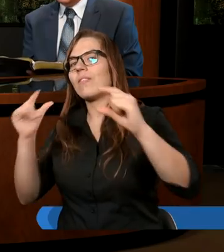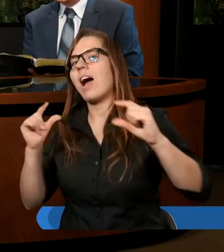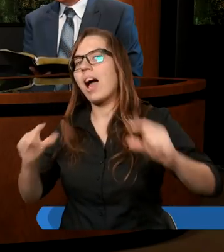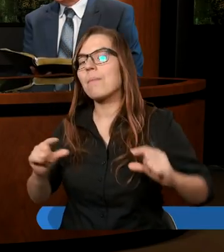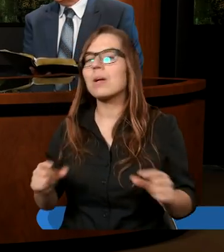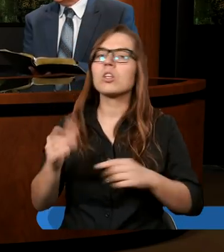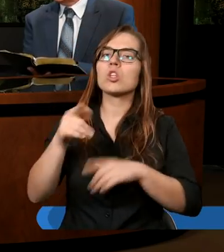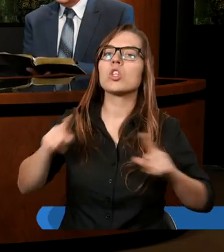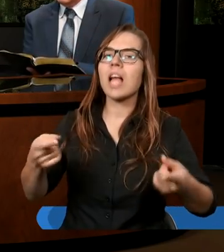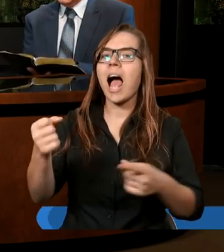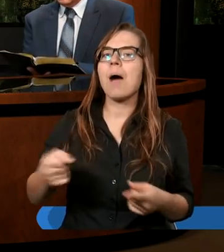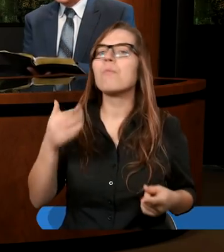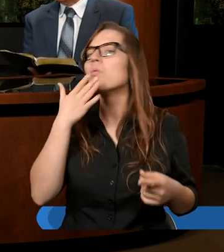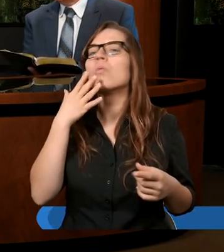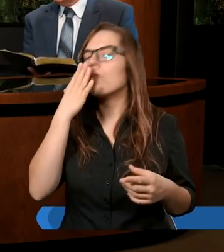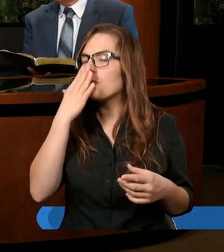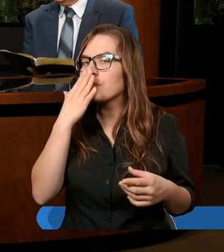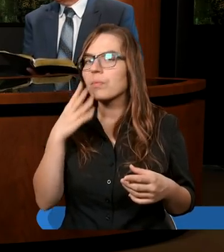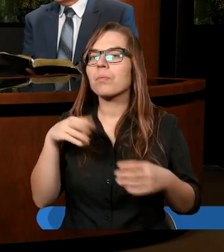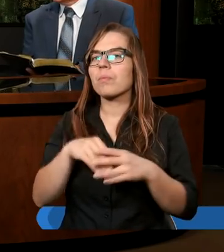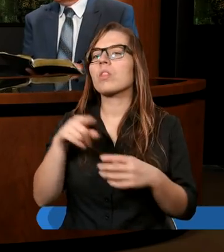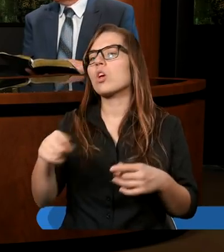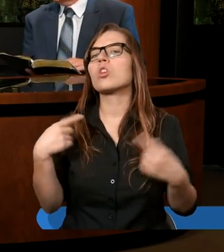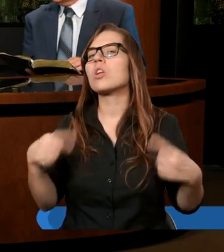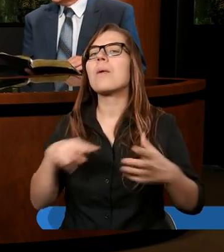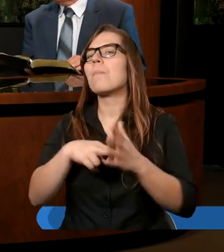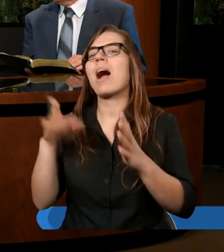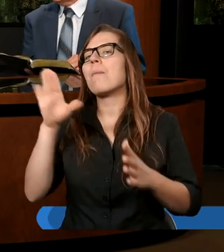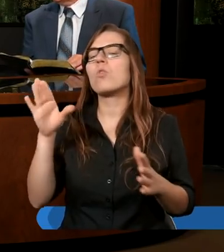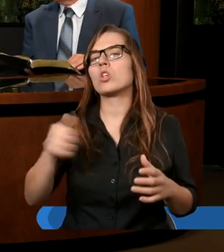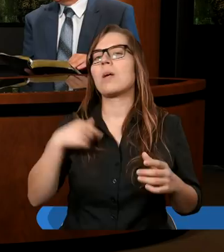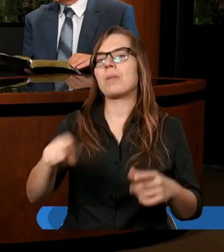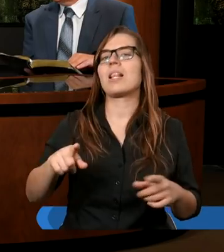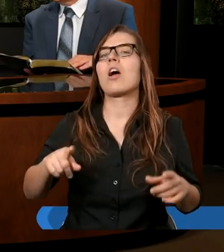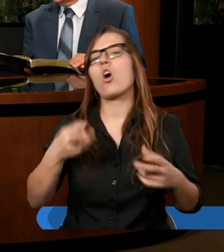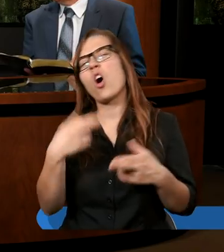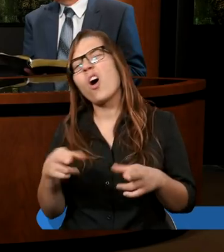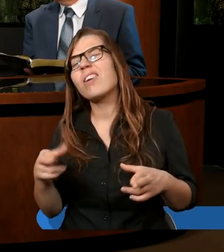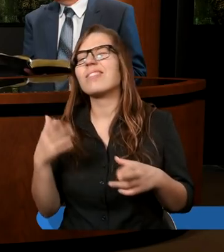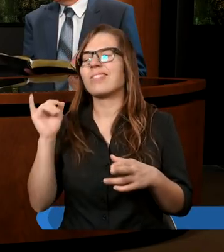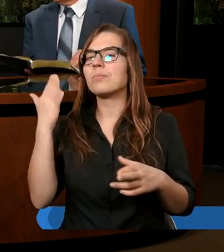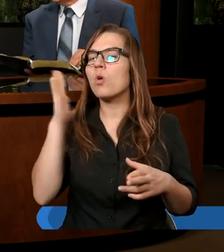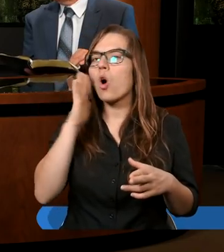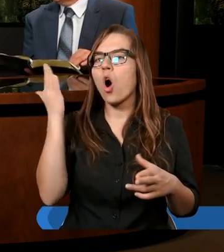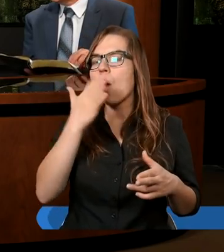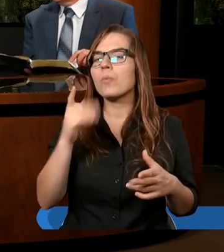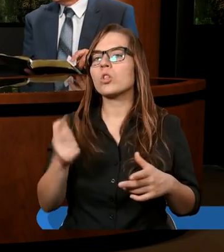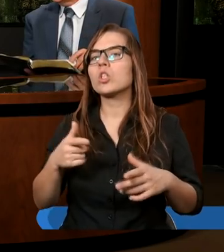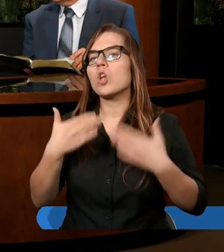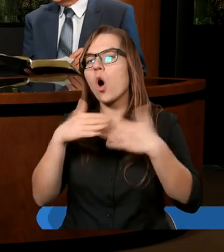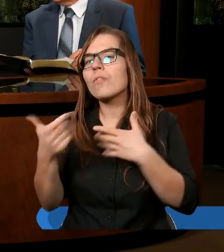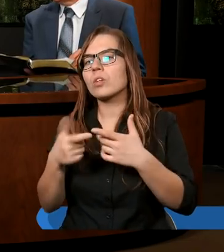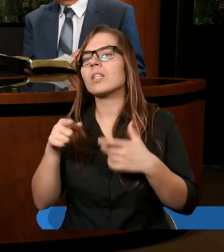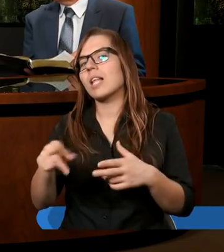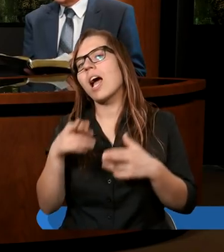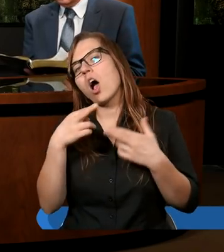dziejów apostolskich mówi o tym, że to nie był plan Boży, żeby tego rodzaju komuny się tworzyły,